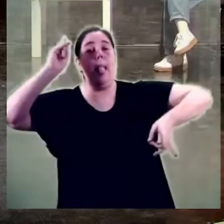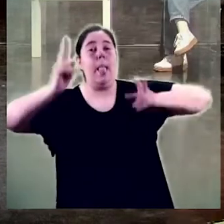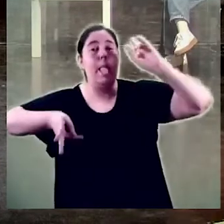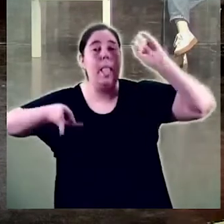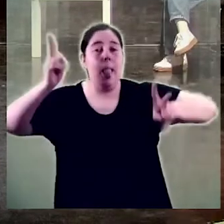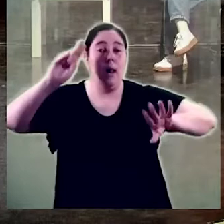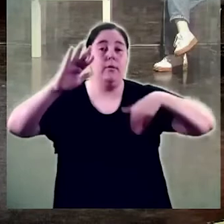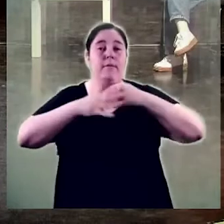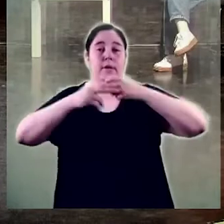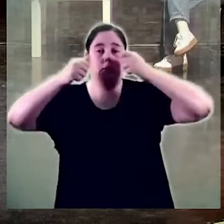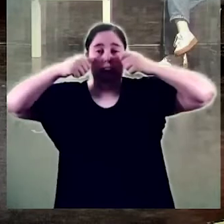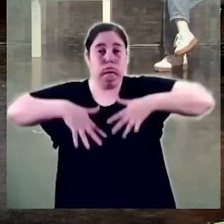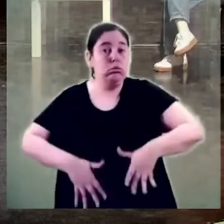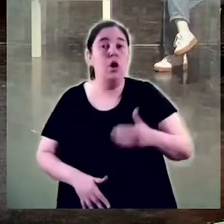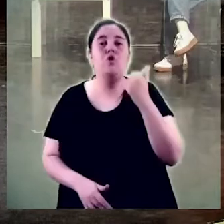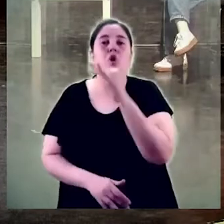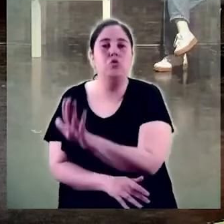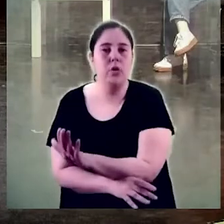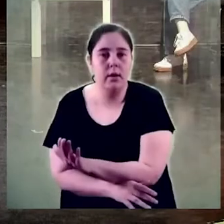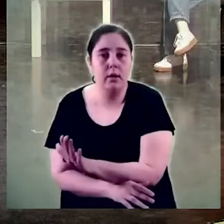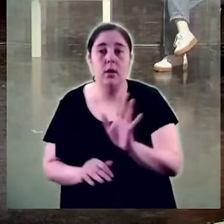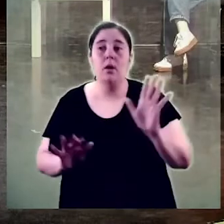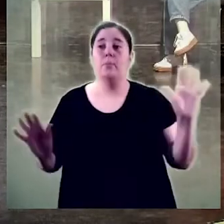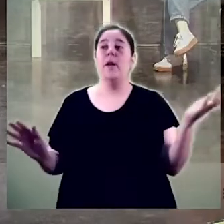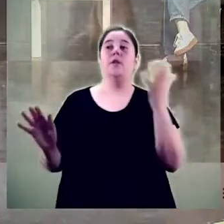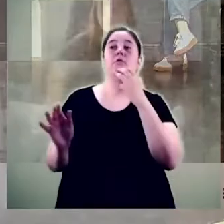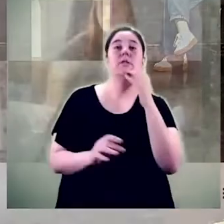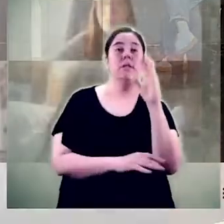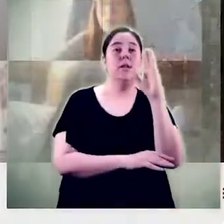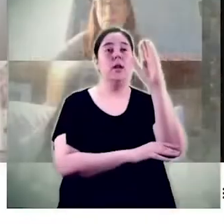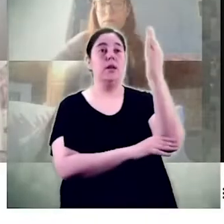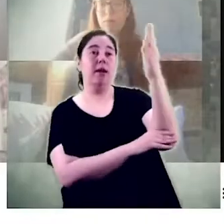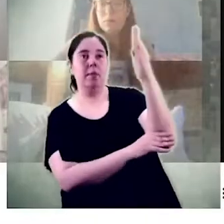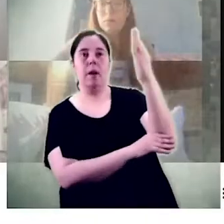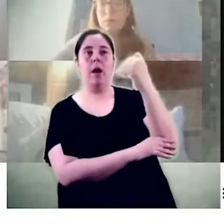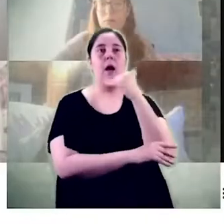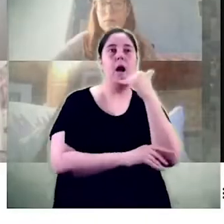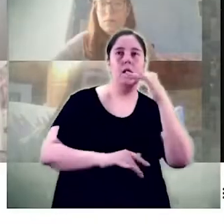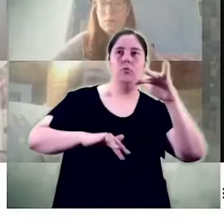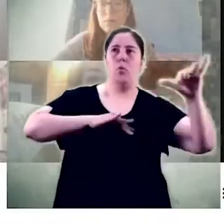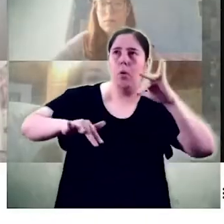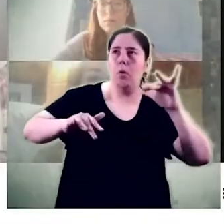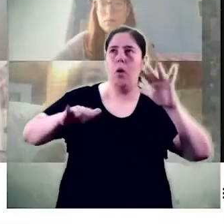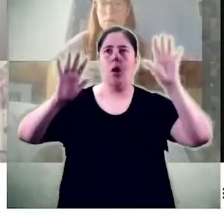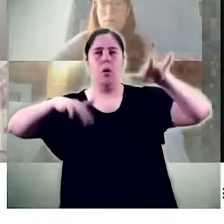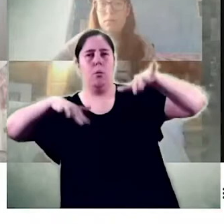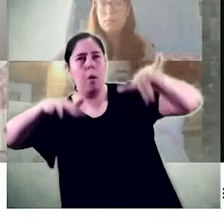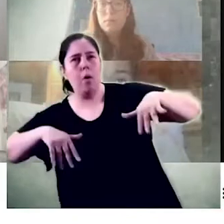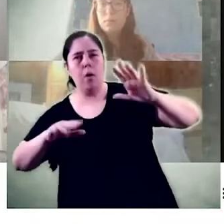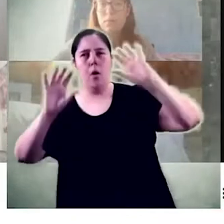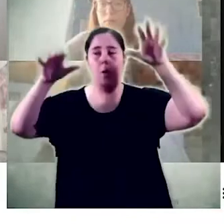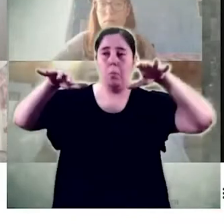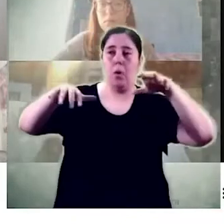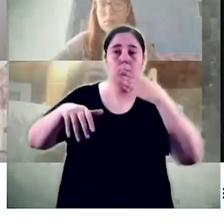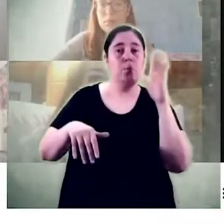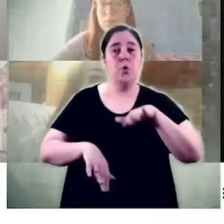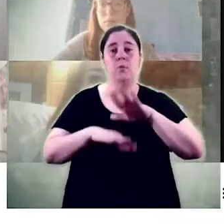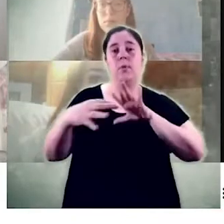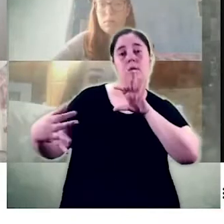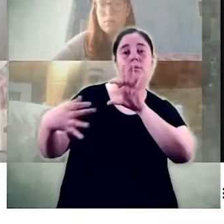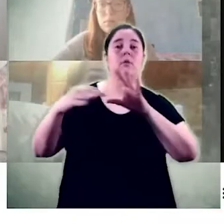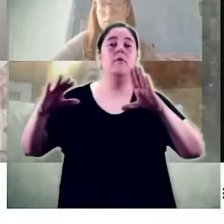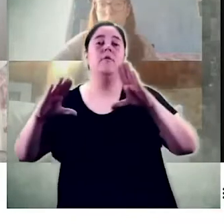al final et xopes. Tots els fenòmens meteorològics m'estan bé perquè tots li escauen ja que estratègicament